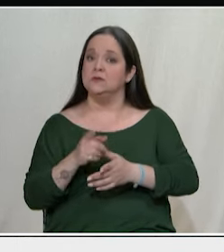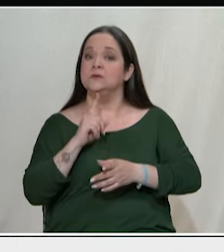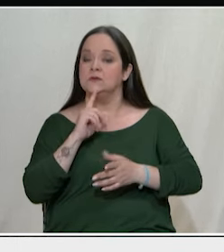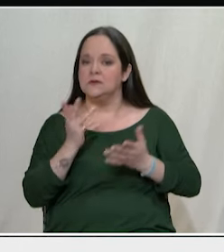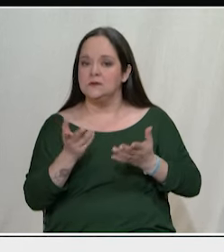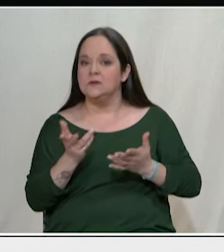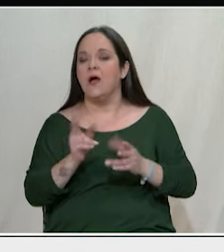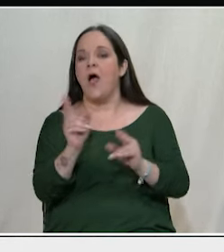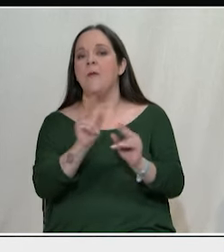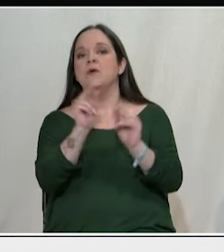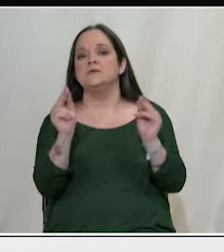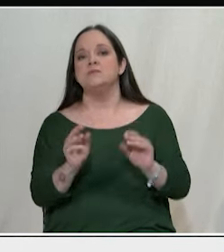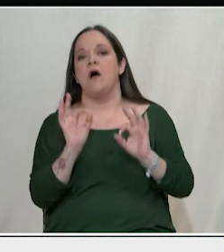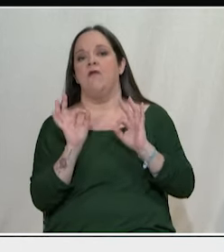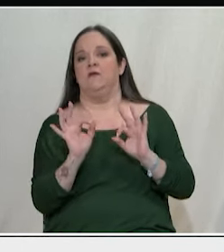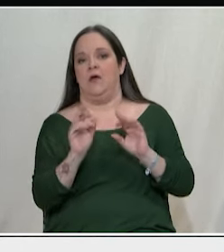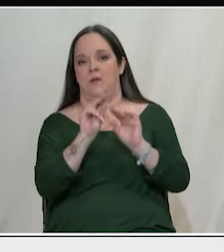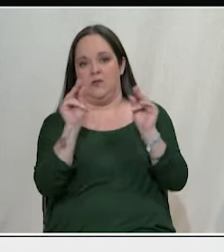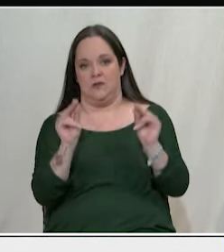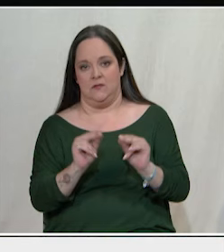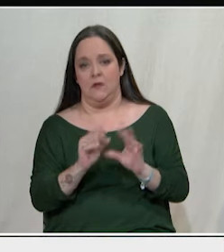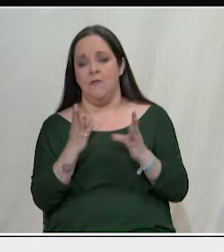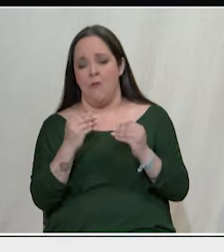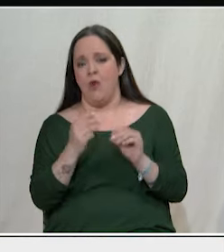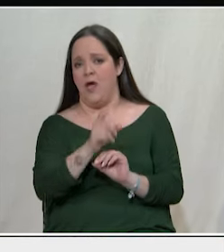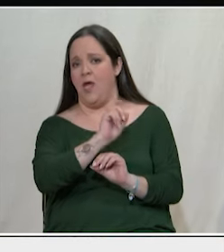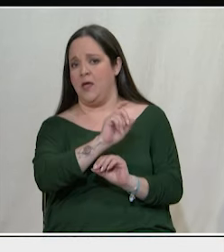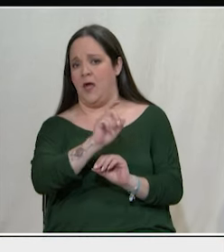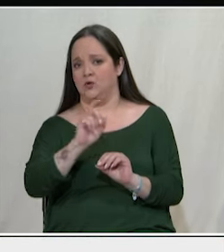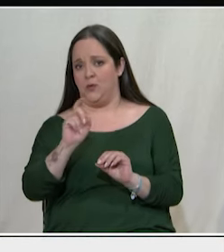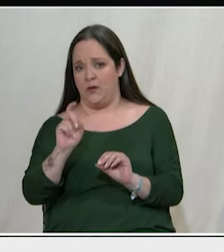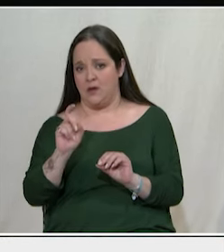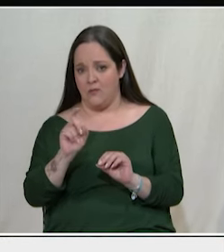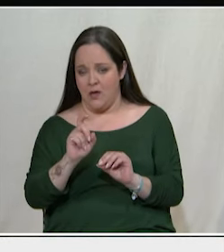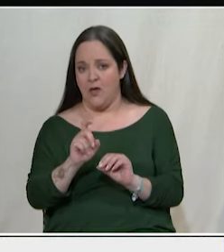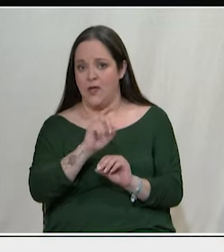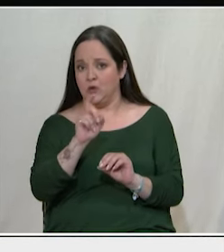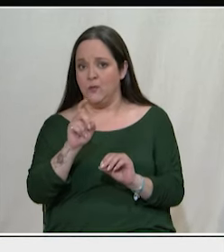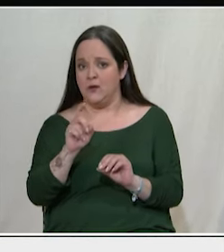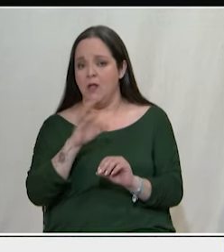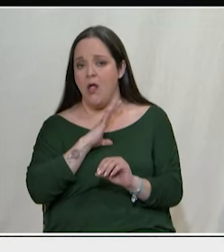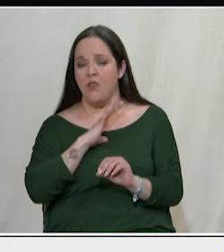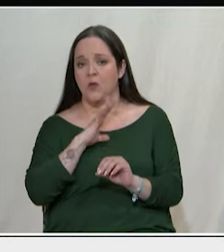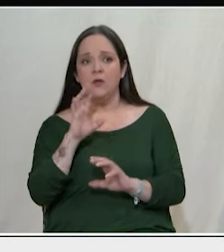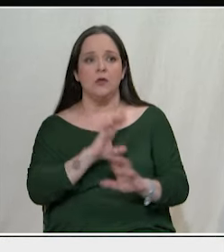μοιραίο ότι πολλά πολλά εκατομμύρια κολλασμένων της γης θα αναζητήσουν